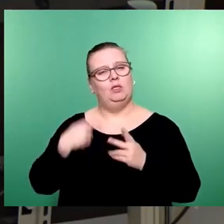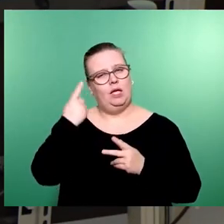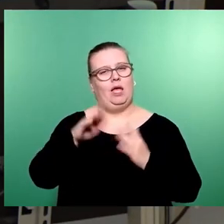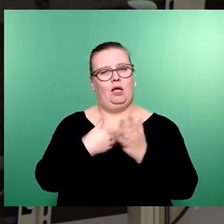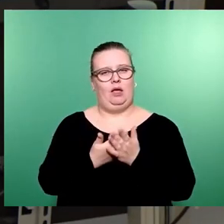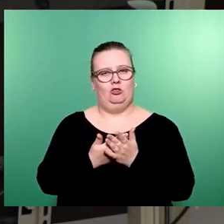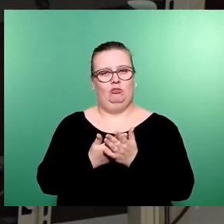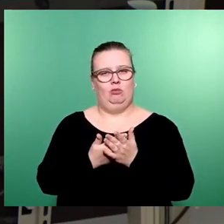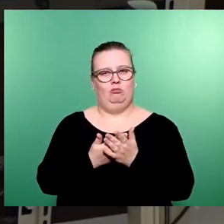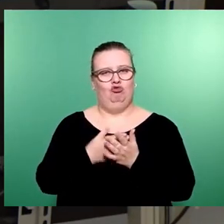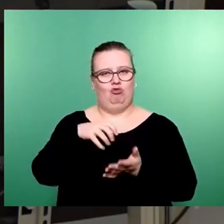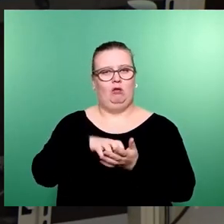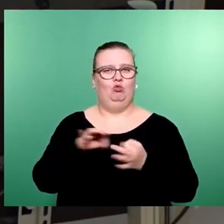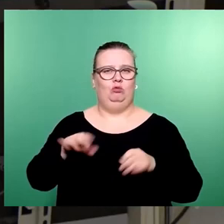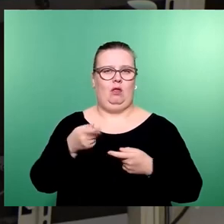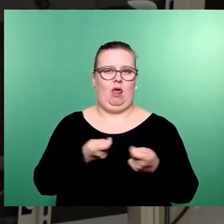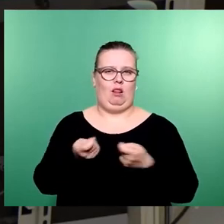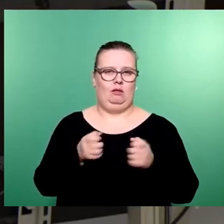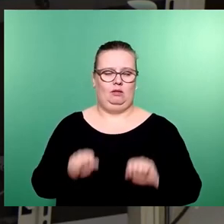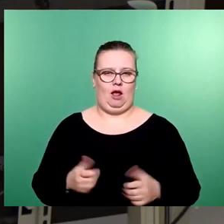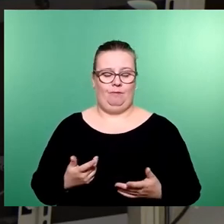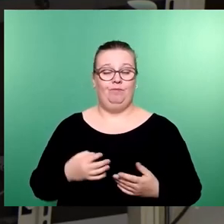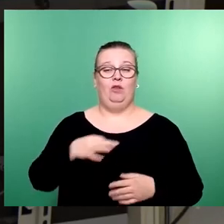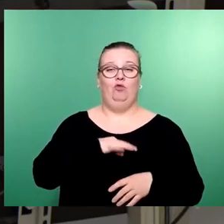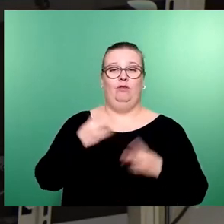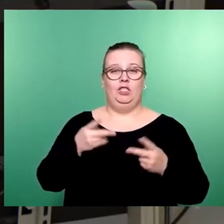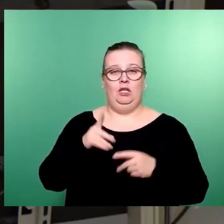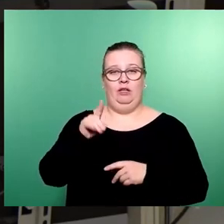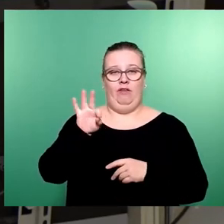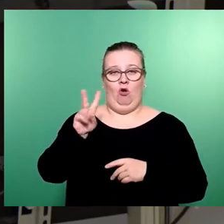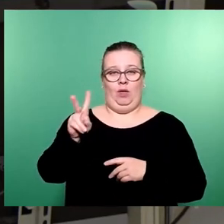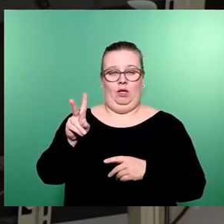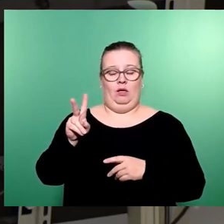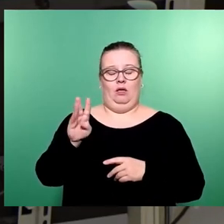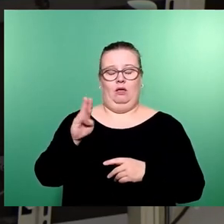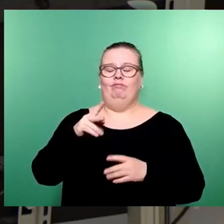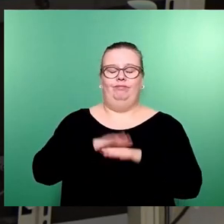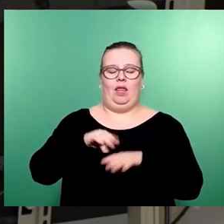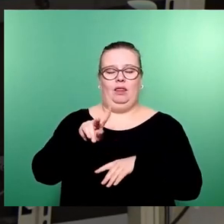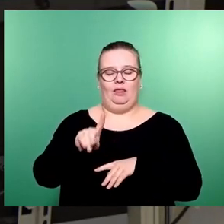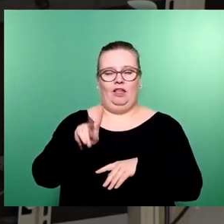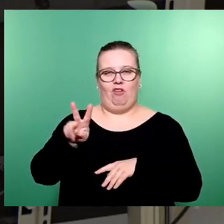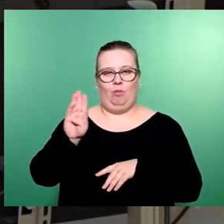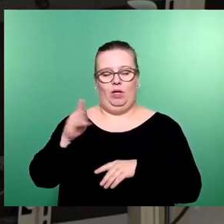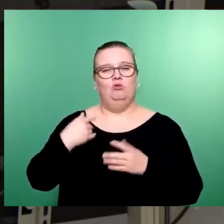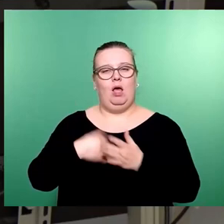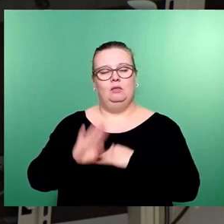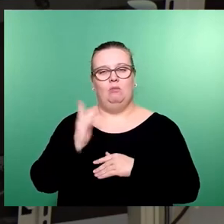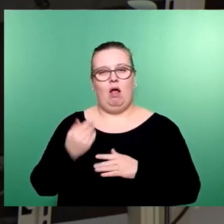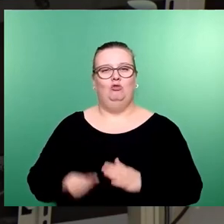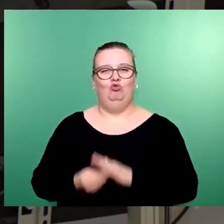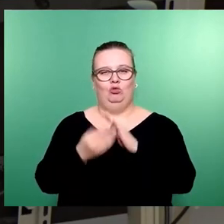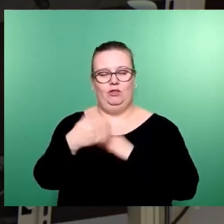Für uns als FDP-Fraktion stand insbesondere das Thema DVB im Fokus. Erstmalig gibt es direkte Zuschüsse aus dem Haushalt. 16 Millionen